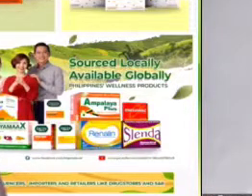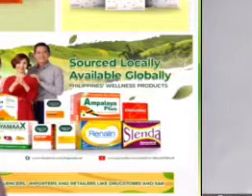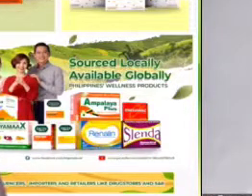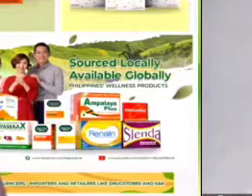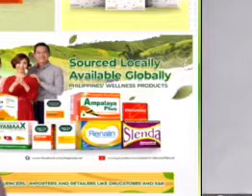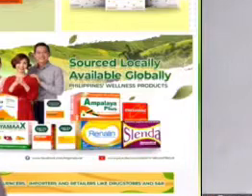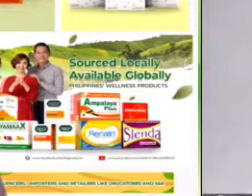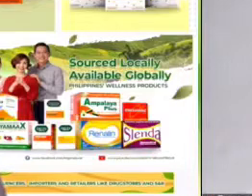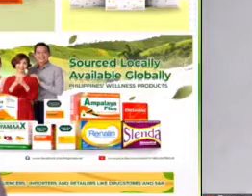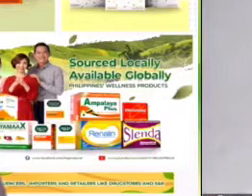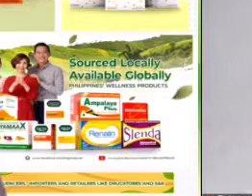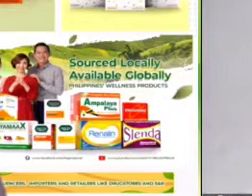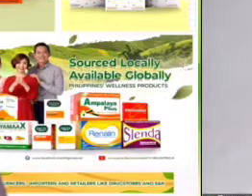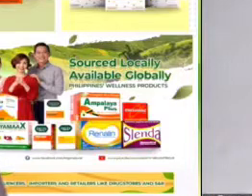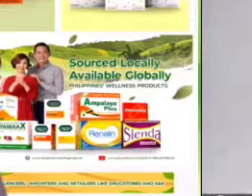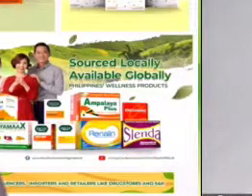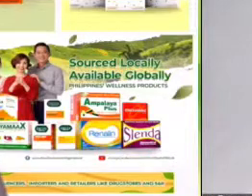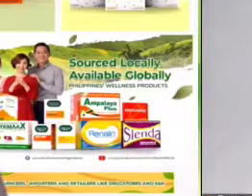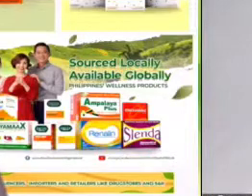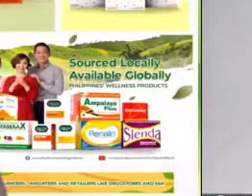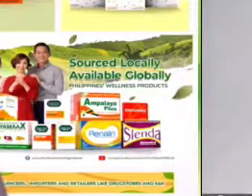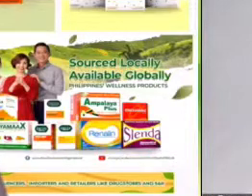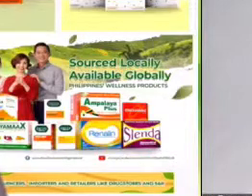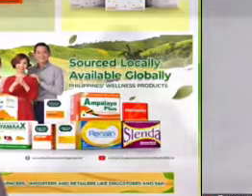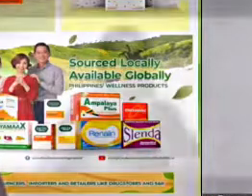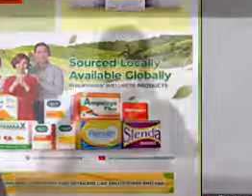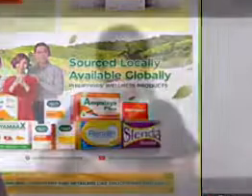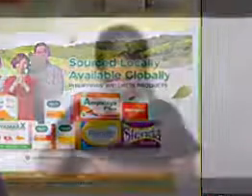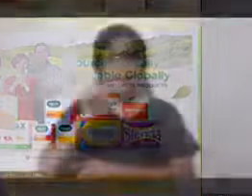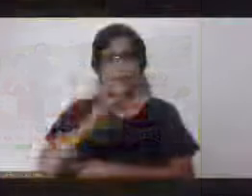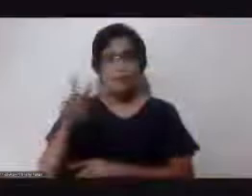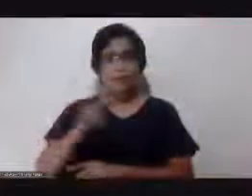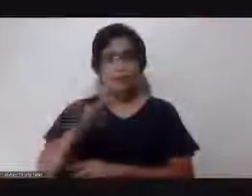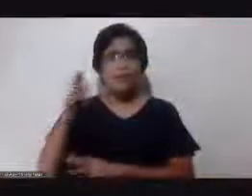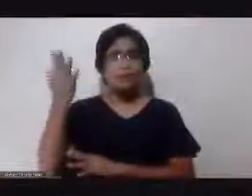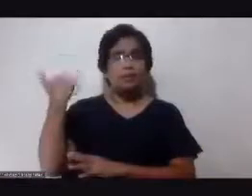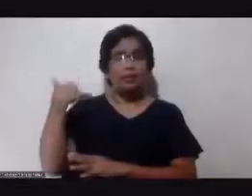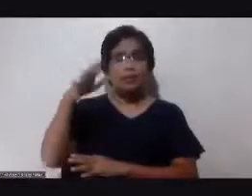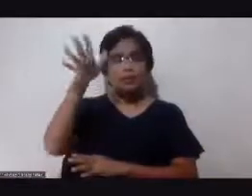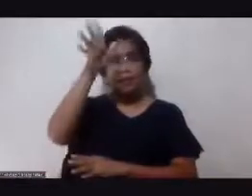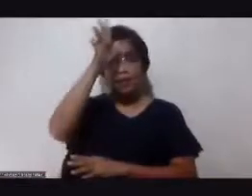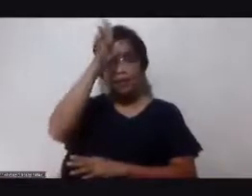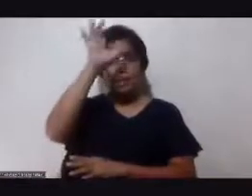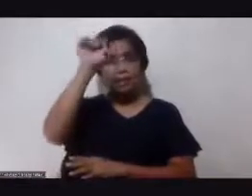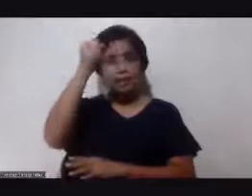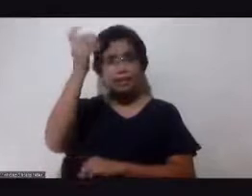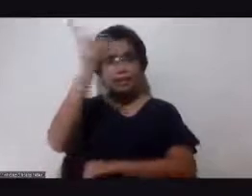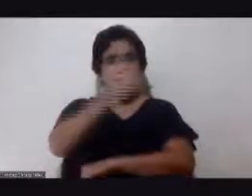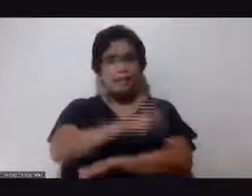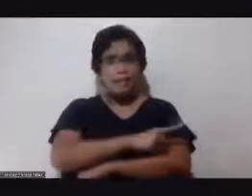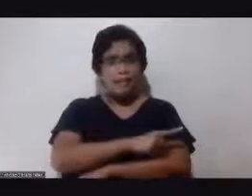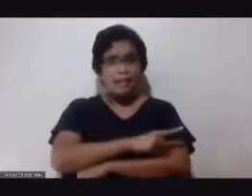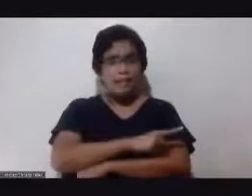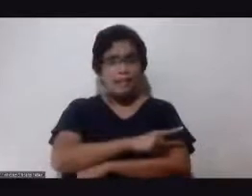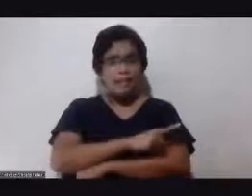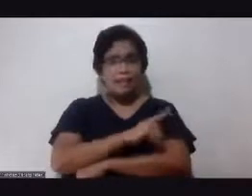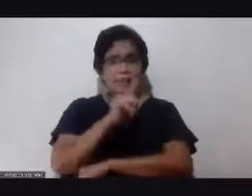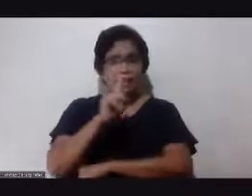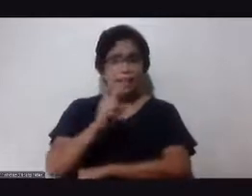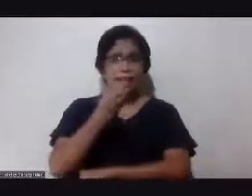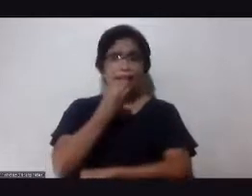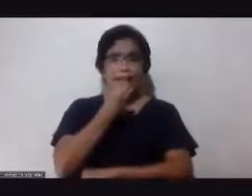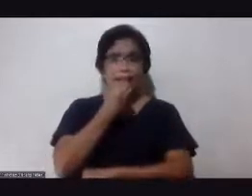Nung Father's Day, napakain siya ng isang malaking bowl ng